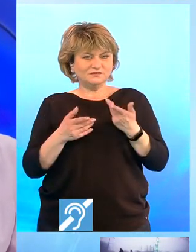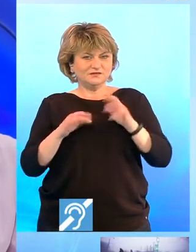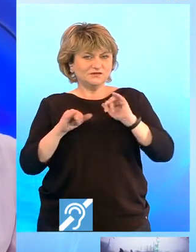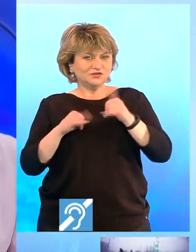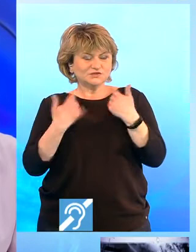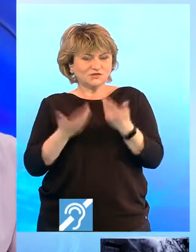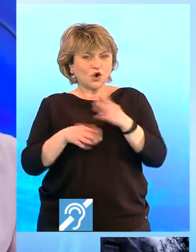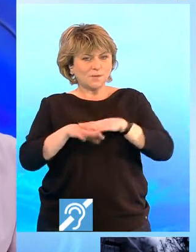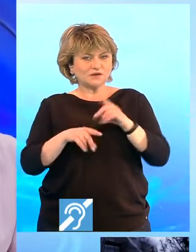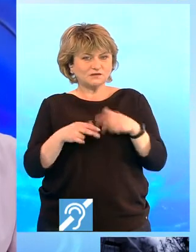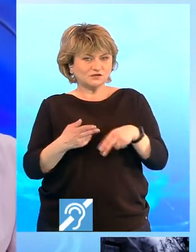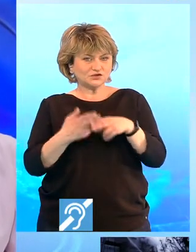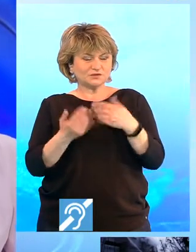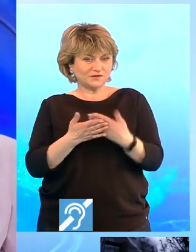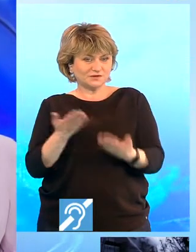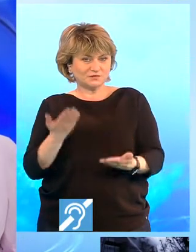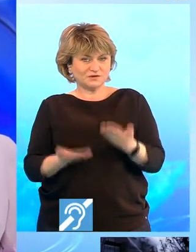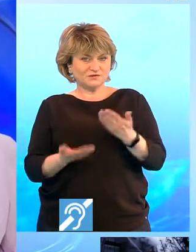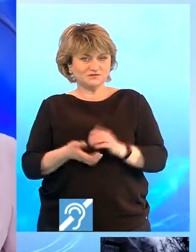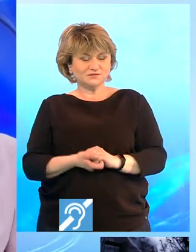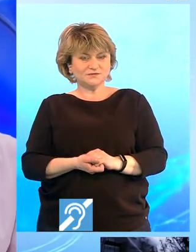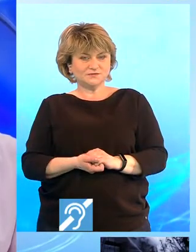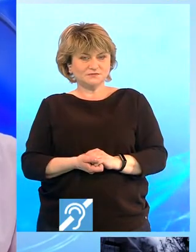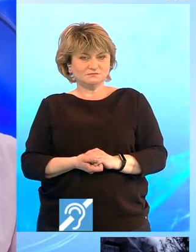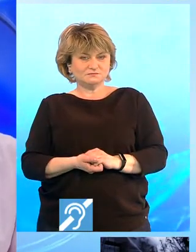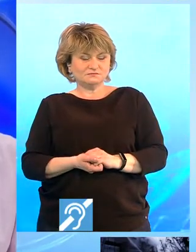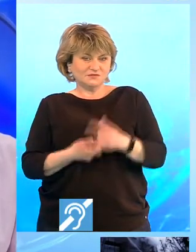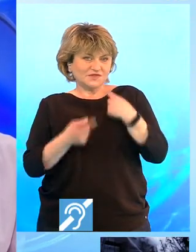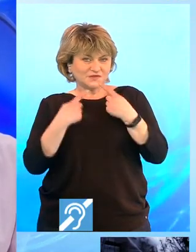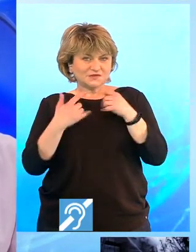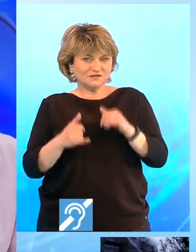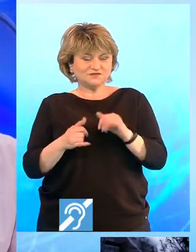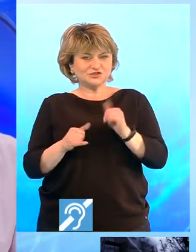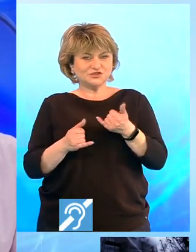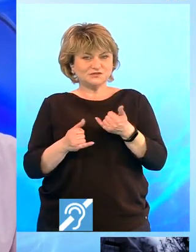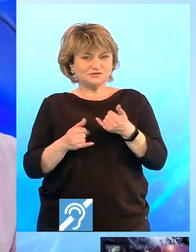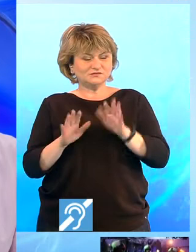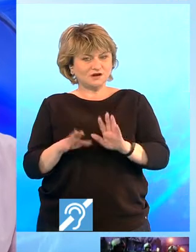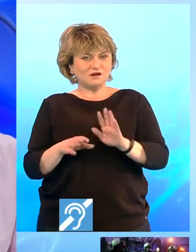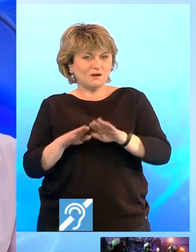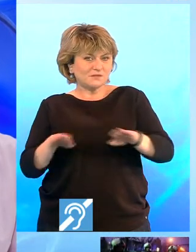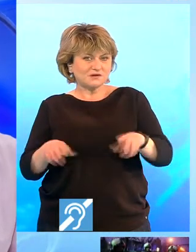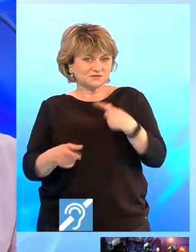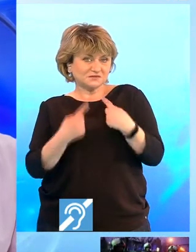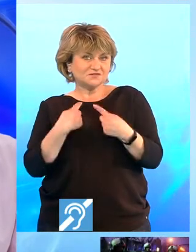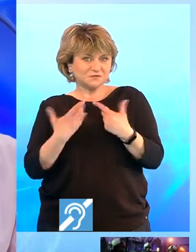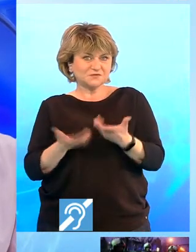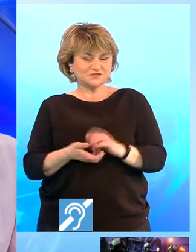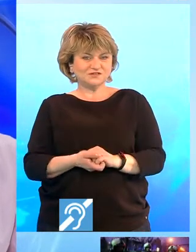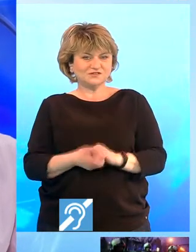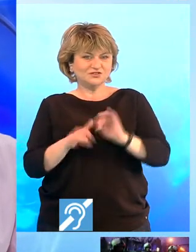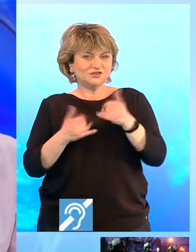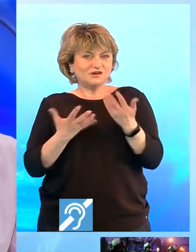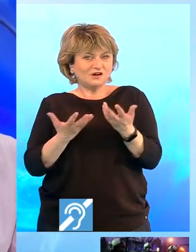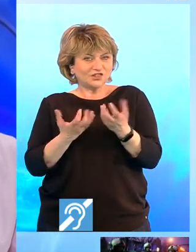mână de ajutor. Pentru balanțe, bune discuții astăzi, se stă la masa negocierilor, se aduc